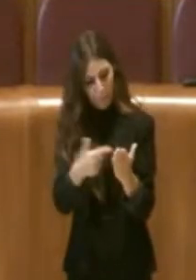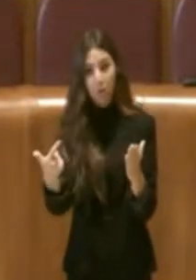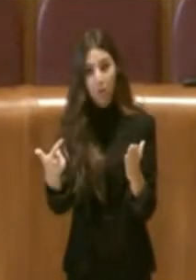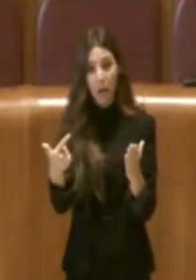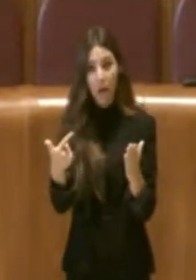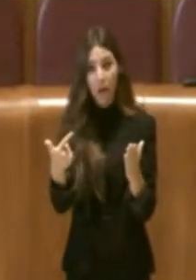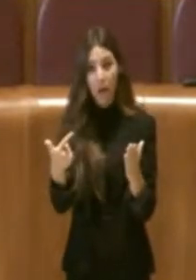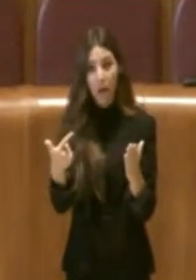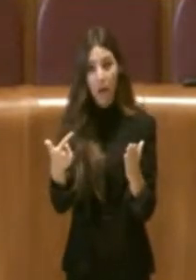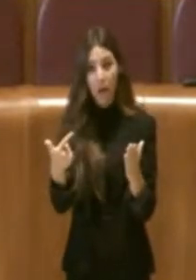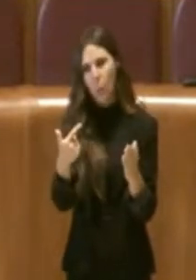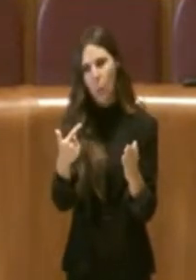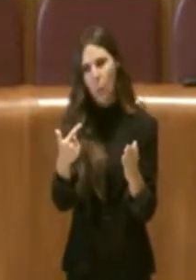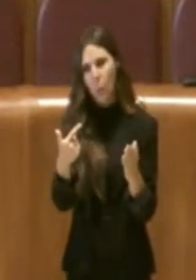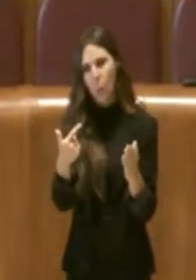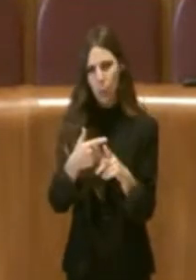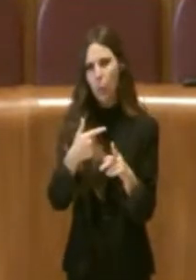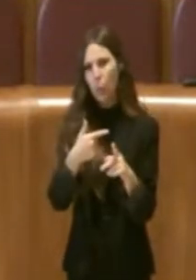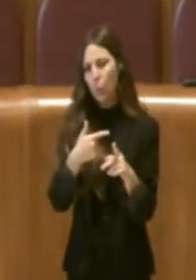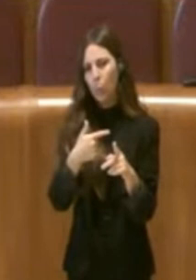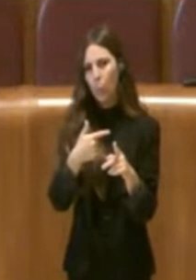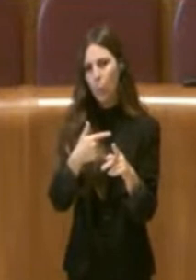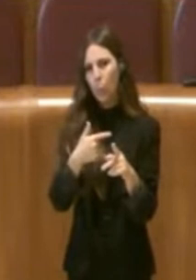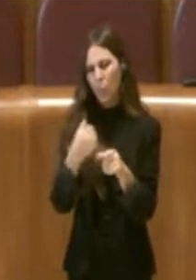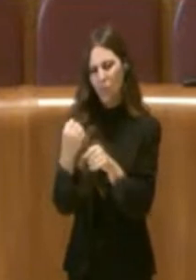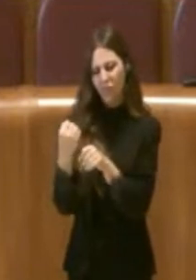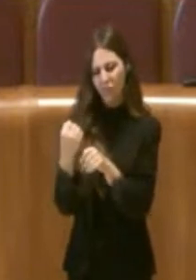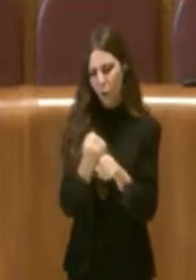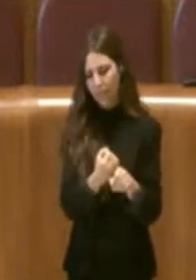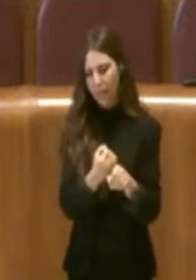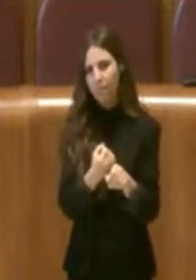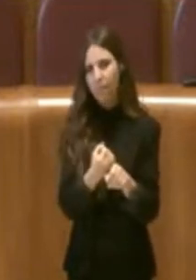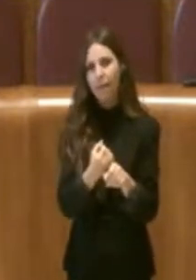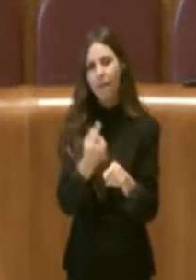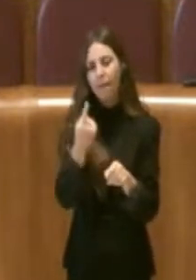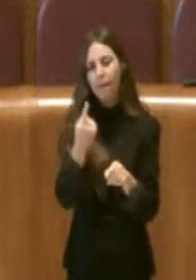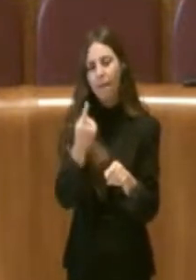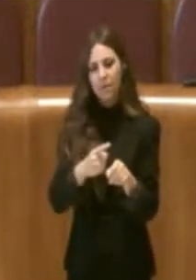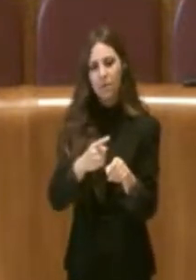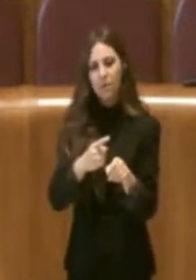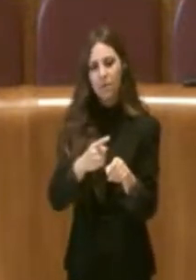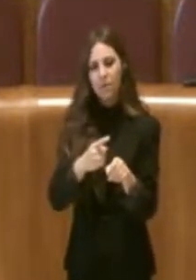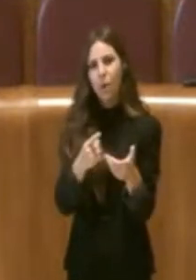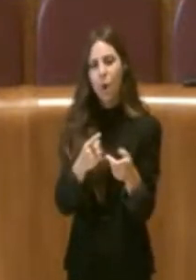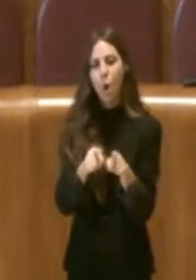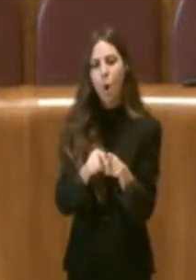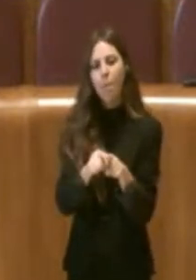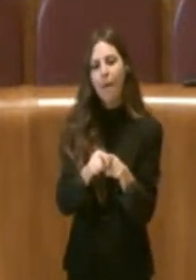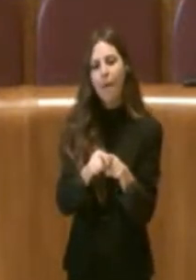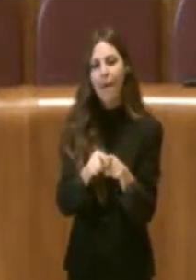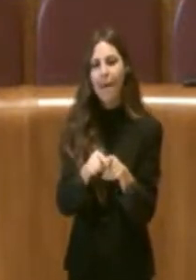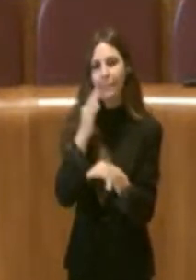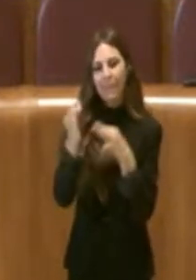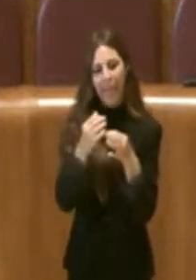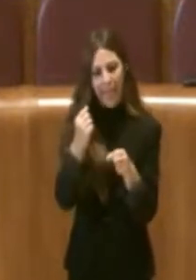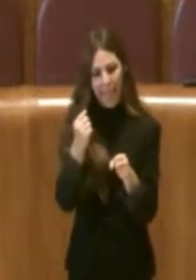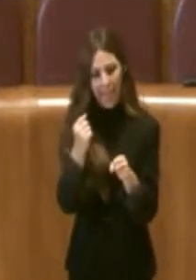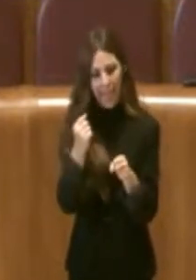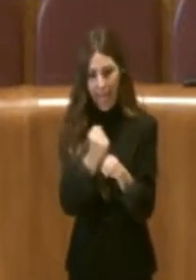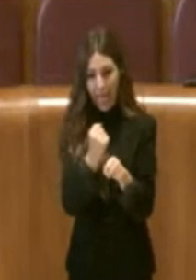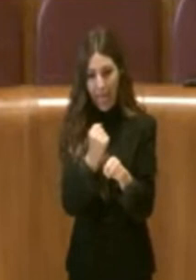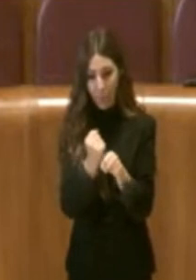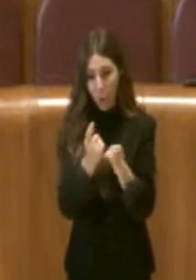e principali che hanno dettato un po' su questo tema i lavori dell'Assemblea